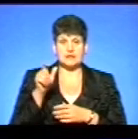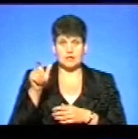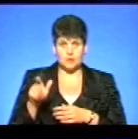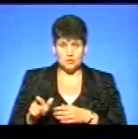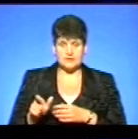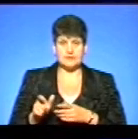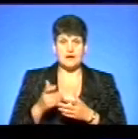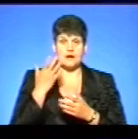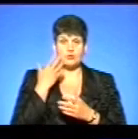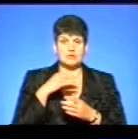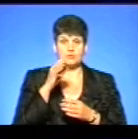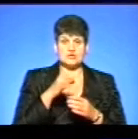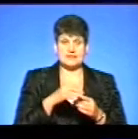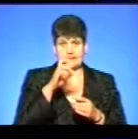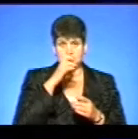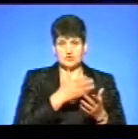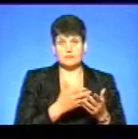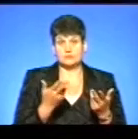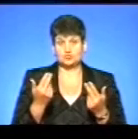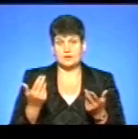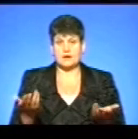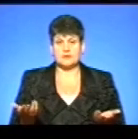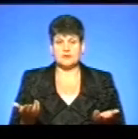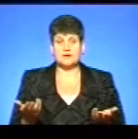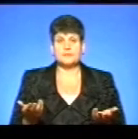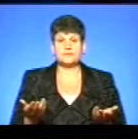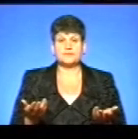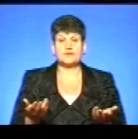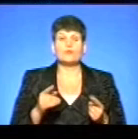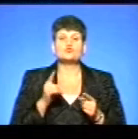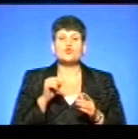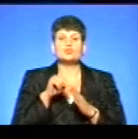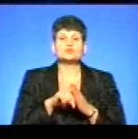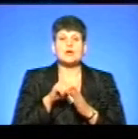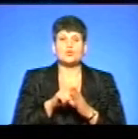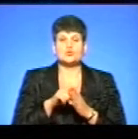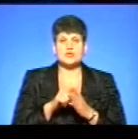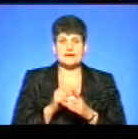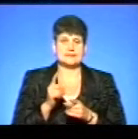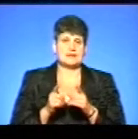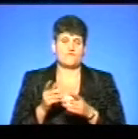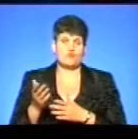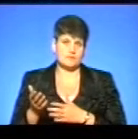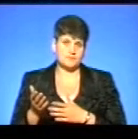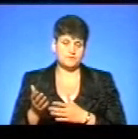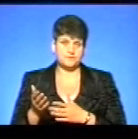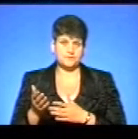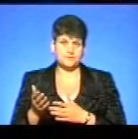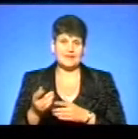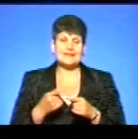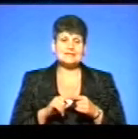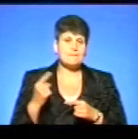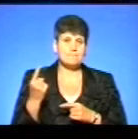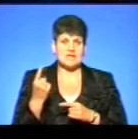пацієнт, а відсоток держава? Звичайно, що так, дивіться. Ну, в чому заключається сама реформа? Значить, це